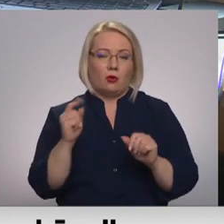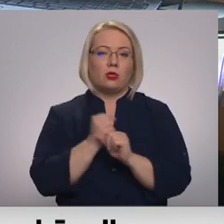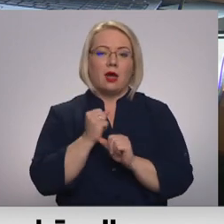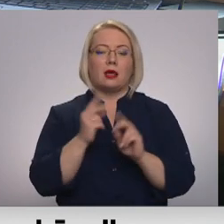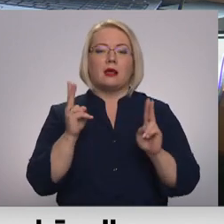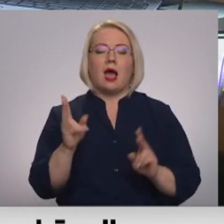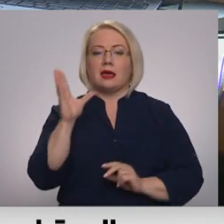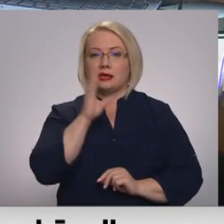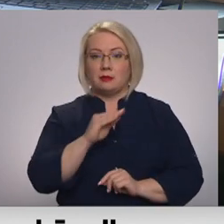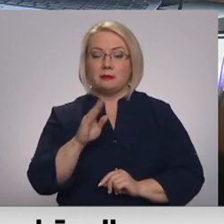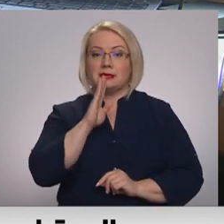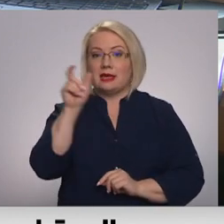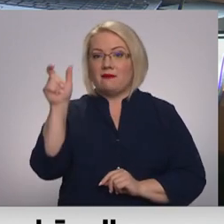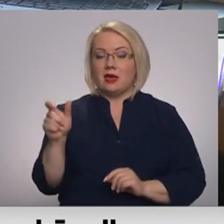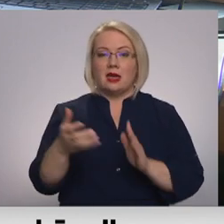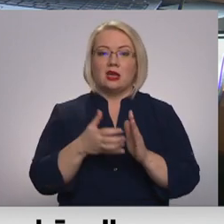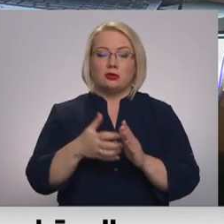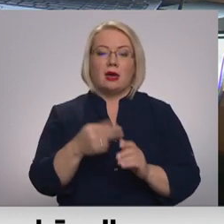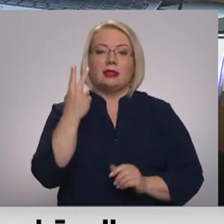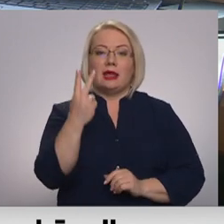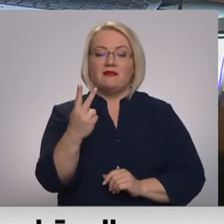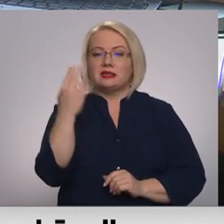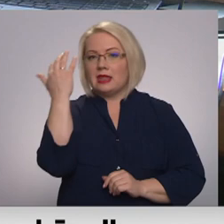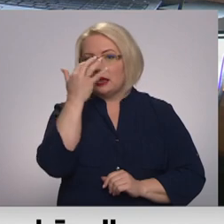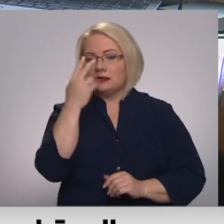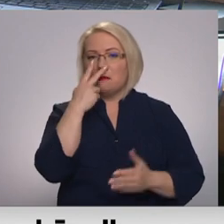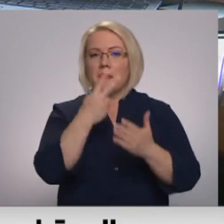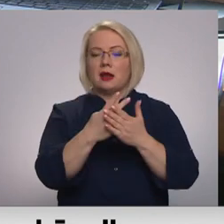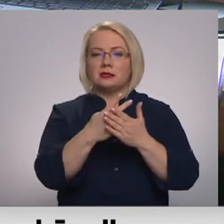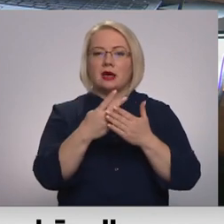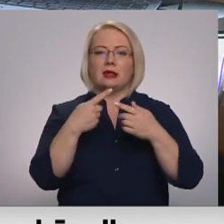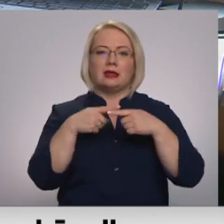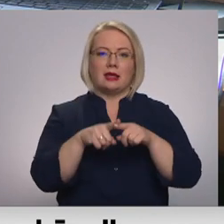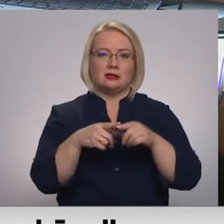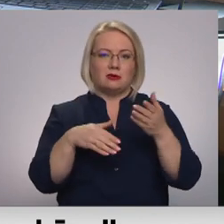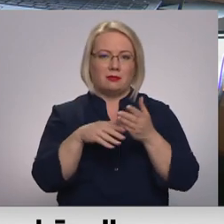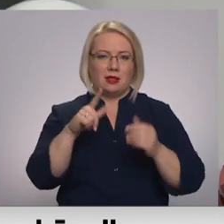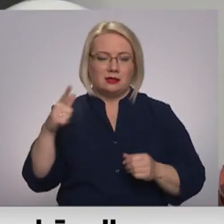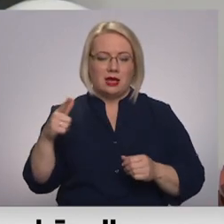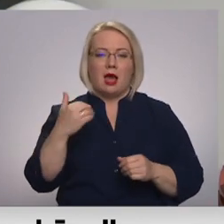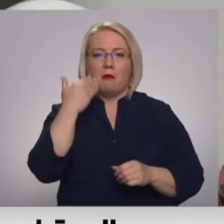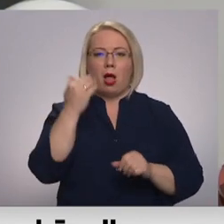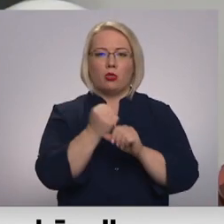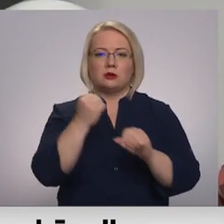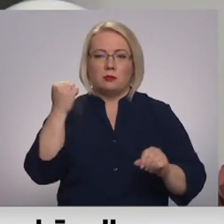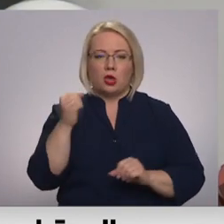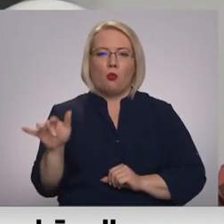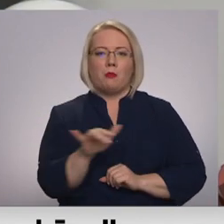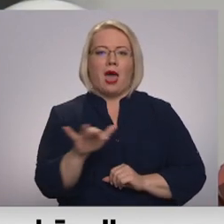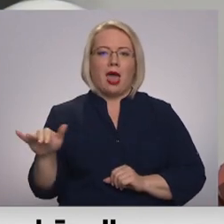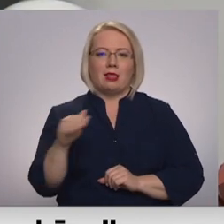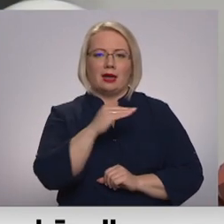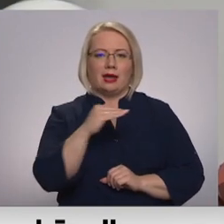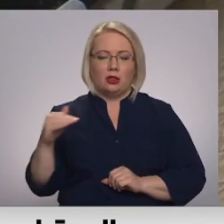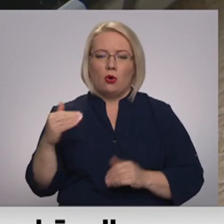iespējams. Kristīna izmanto tikai divas neredzīgiem paredzētās palīgi ierīces – balto spieķu un braila rindu. Šobrīd